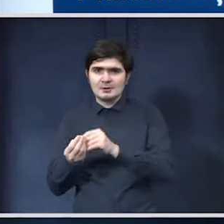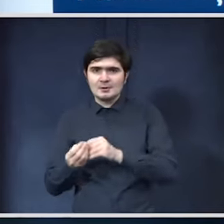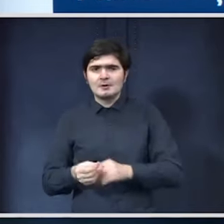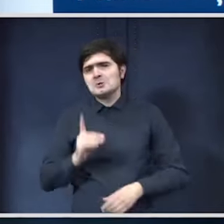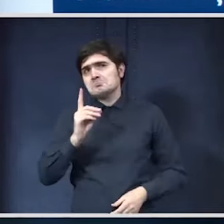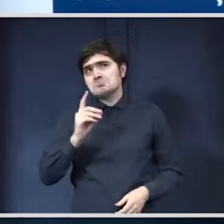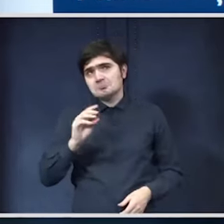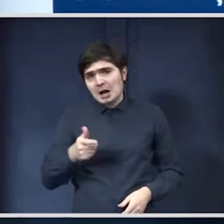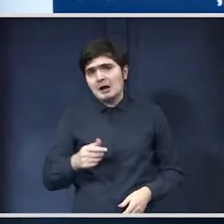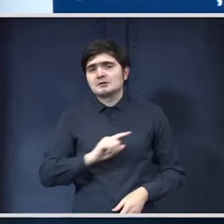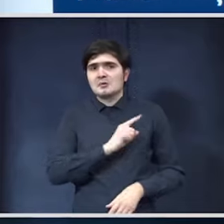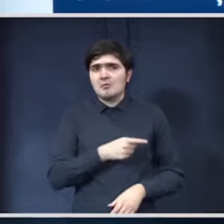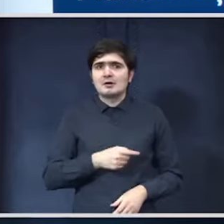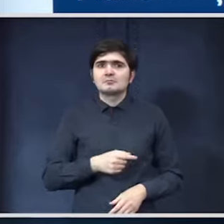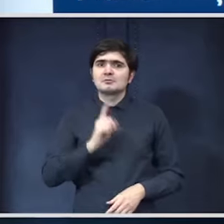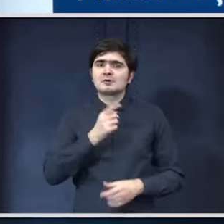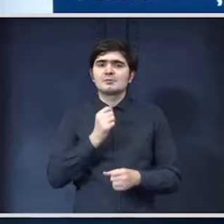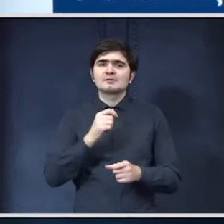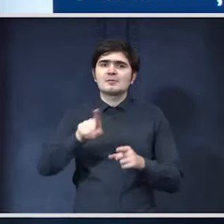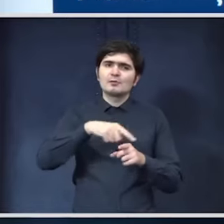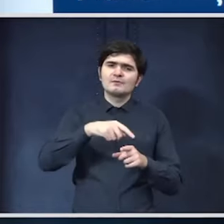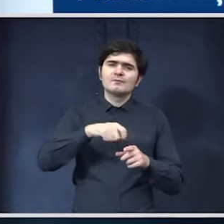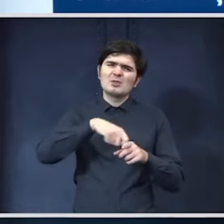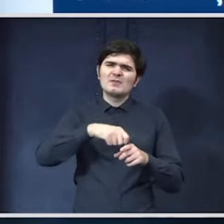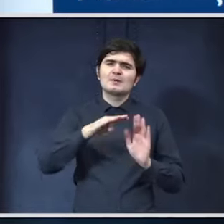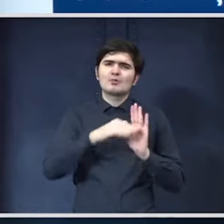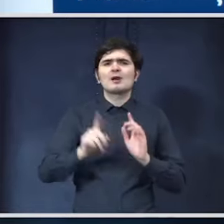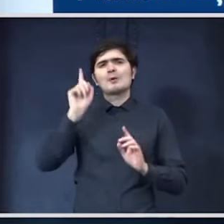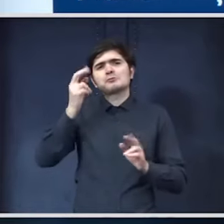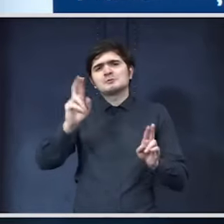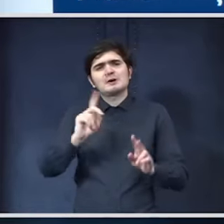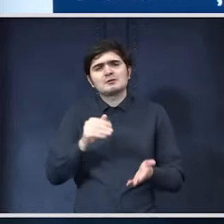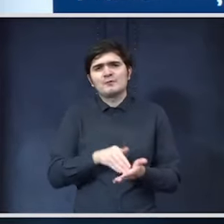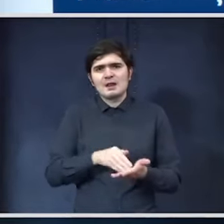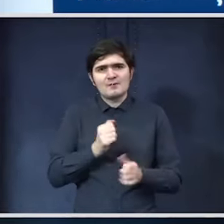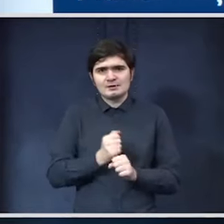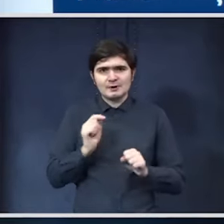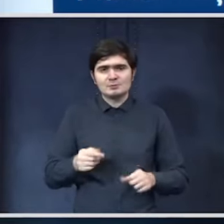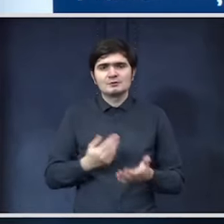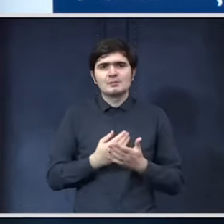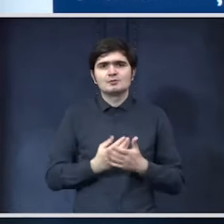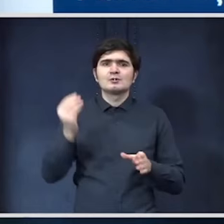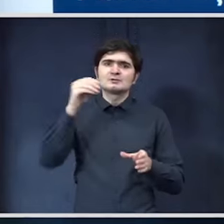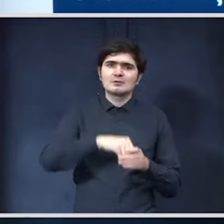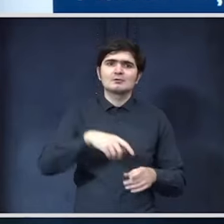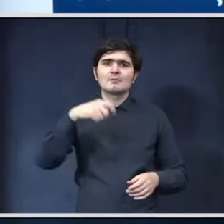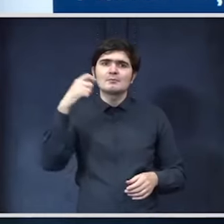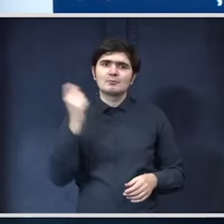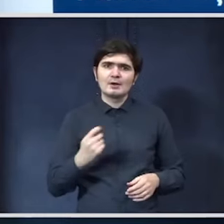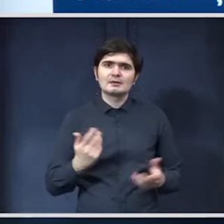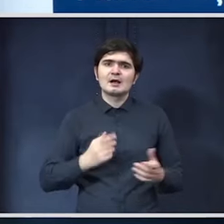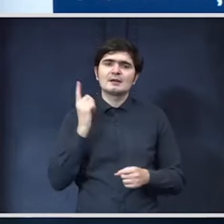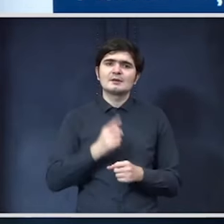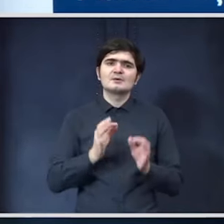Da, se poate ar trebui să modificăm programul la momentul respectiv dar eu sper să nu fim nevoiți să facem asta pentru că vom include aici proiecte care trebuie să fie